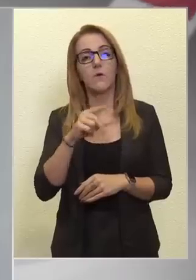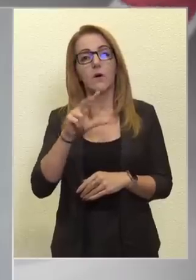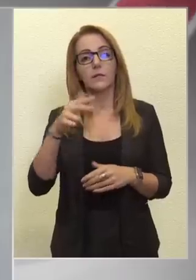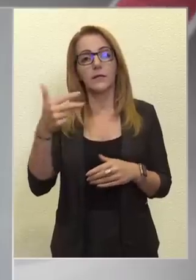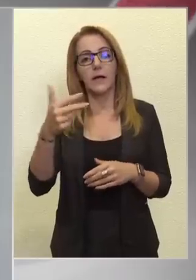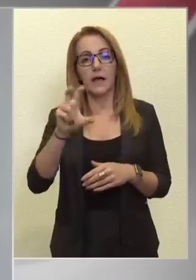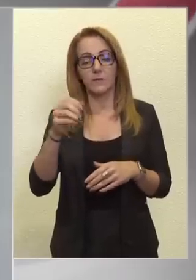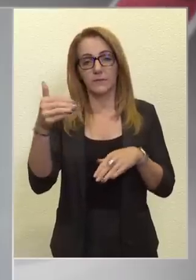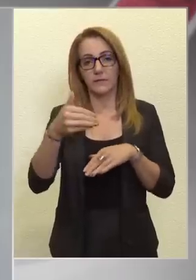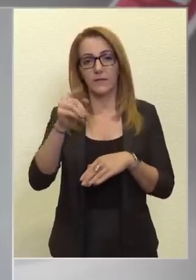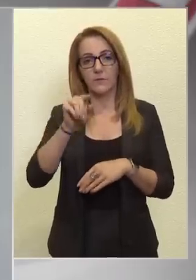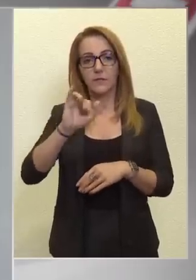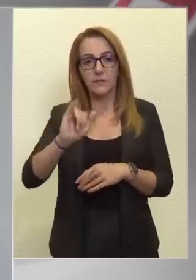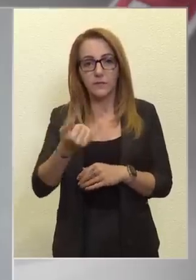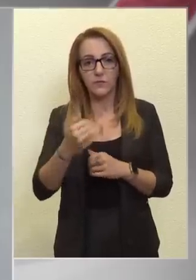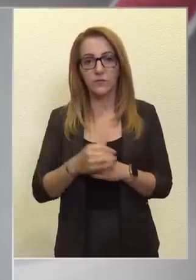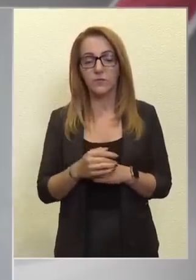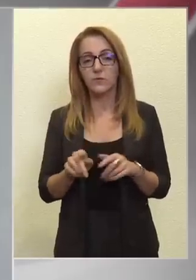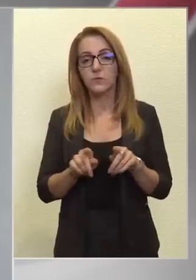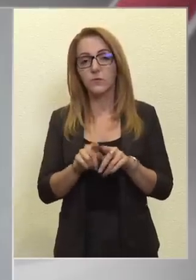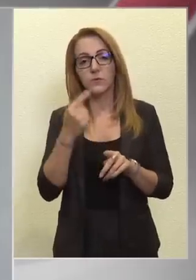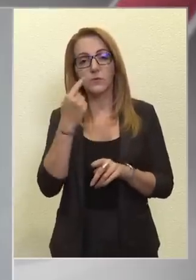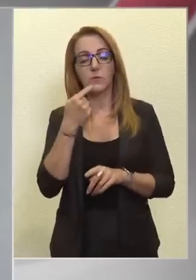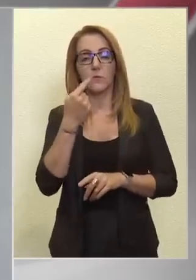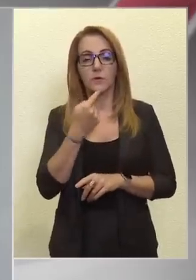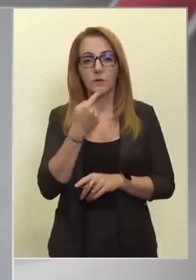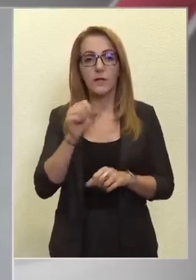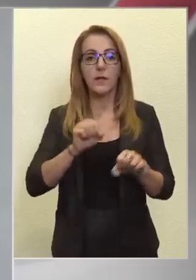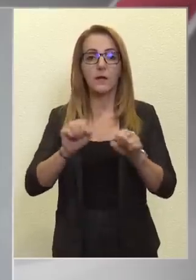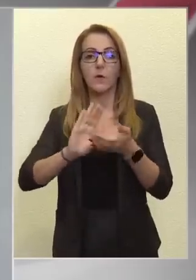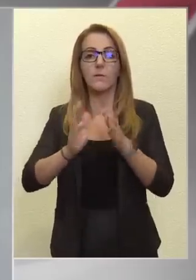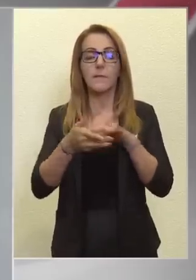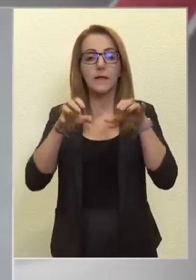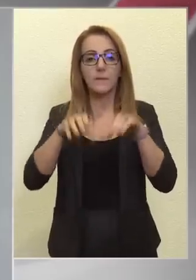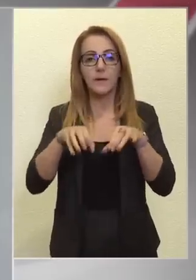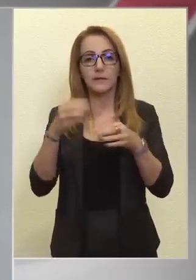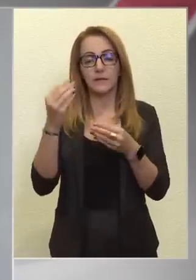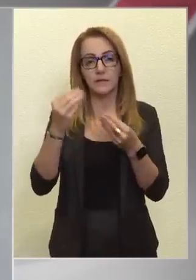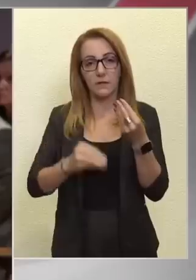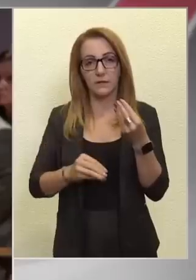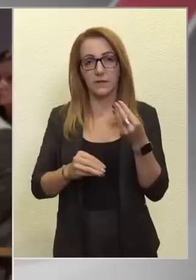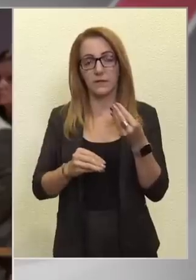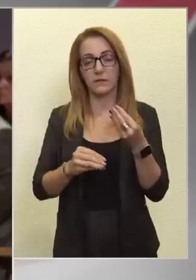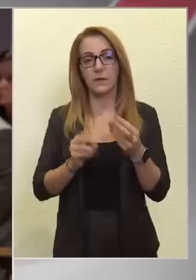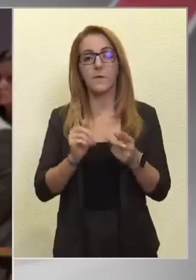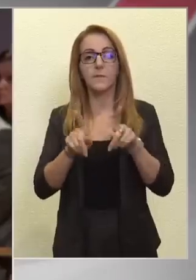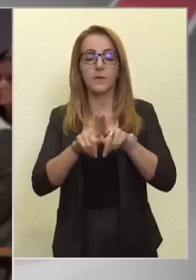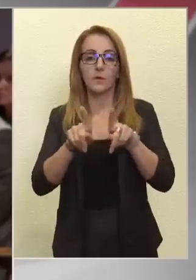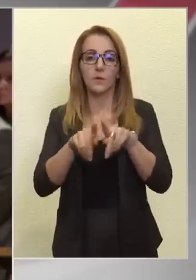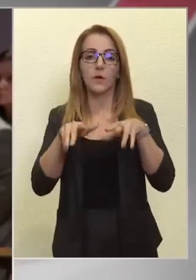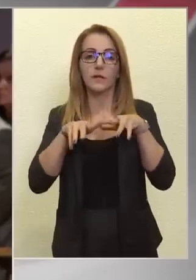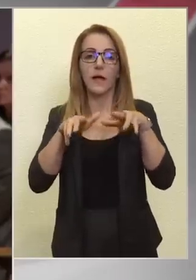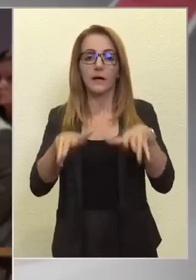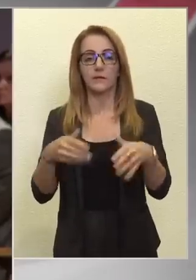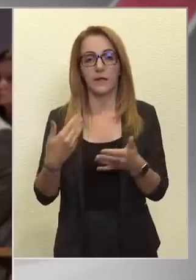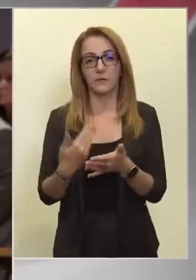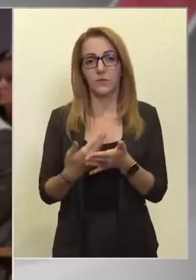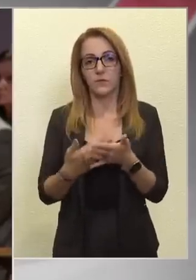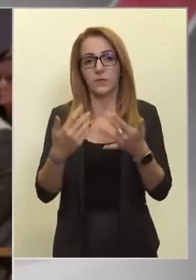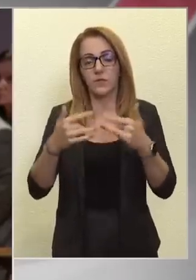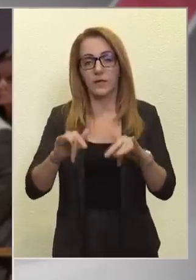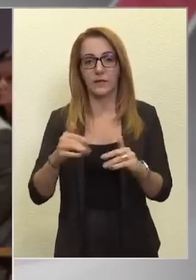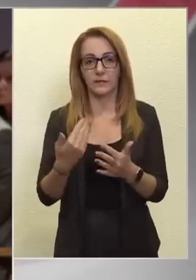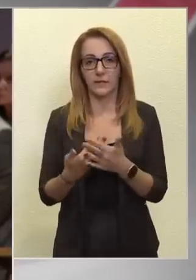ezer forint is. Azt tudjuk mondani, hogy a kormány mindent megtesz annak érdekében, hogy olyan általános gazdasági